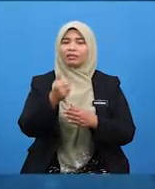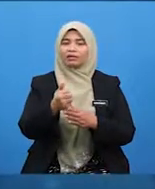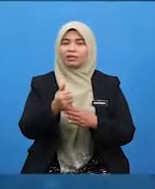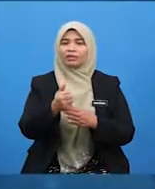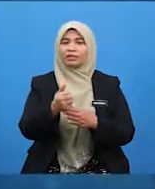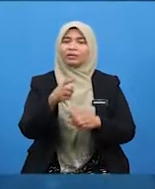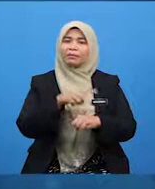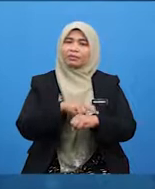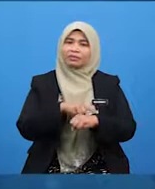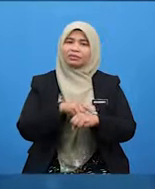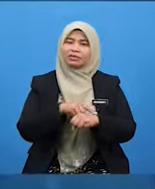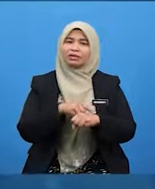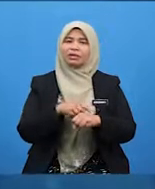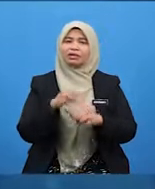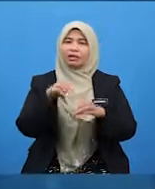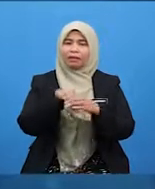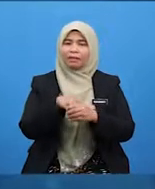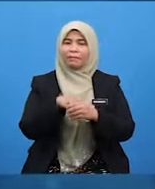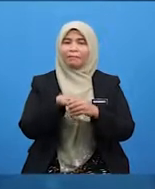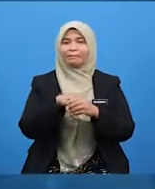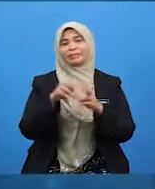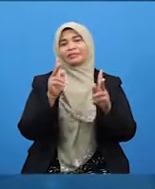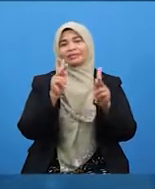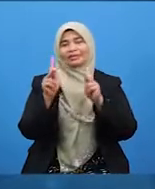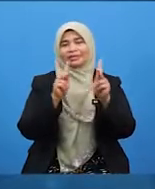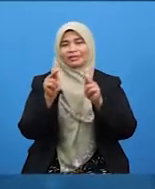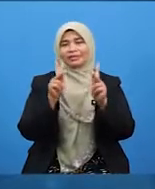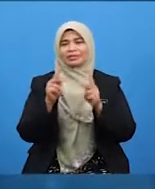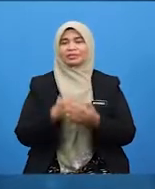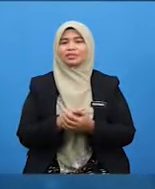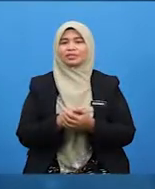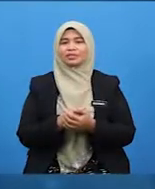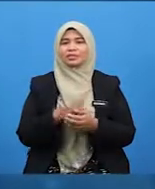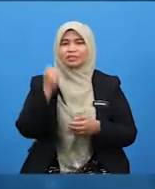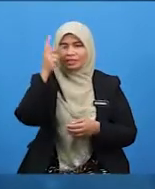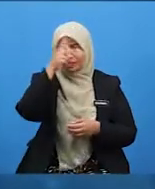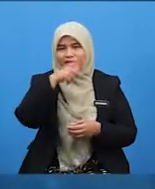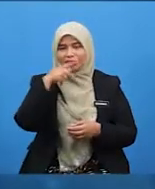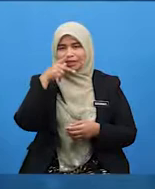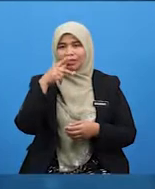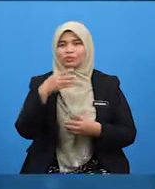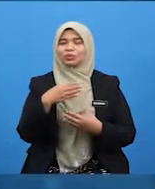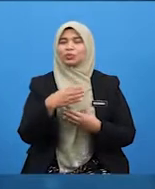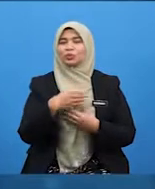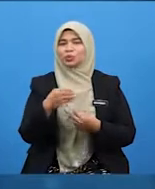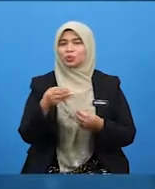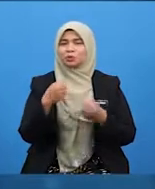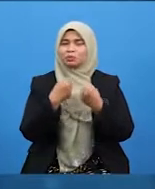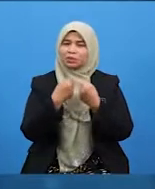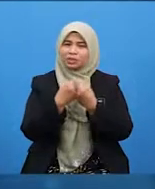semasa di dalam kereta. perangai suka bergaduh